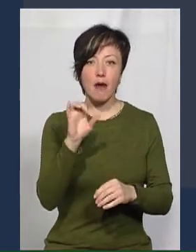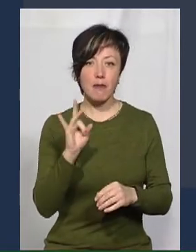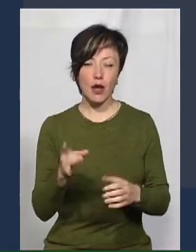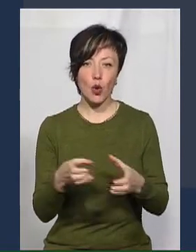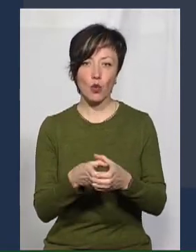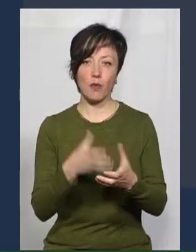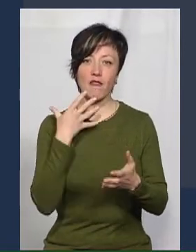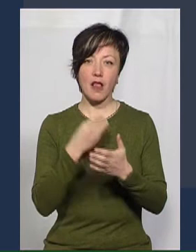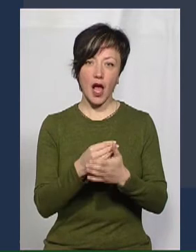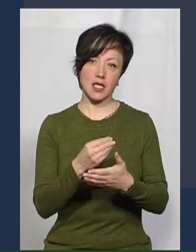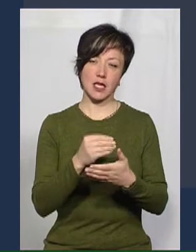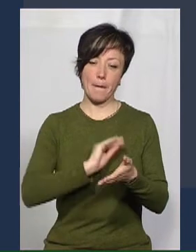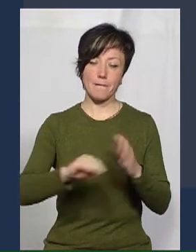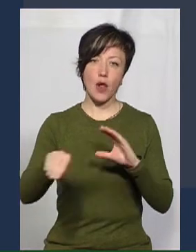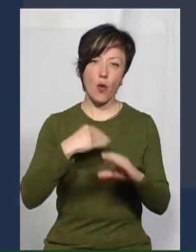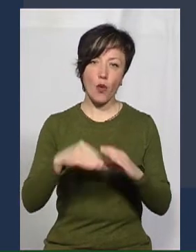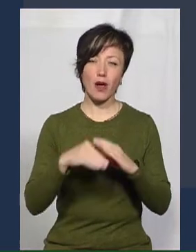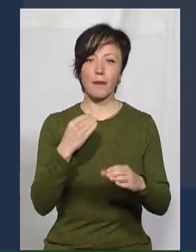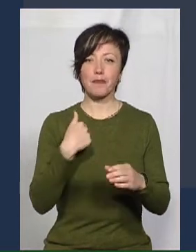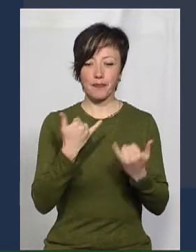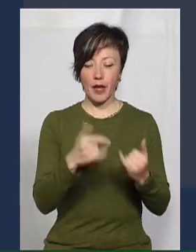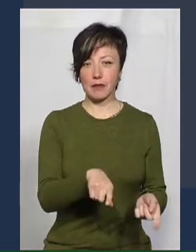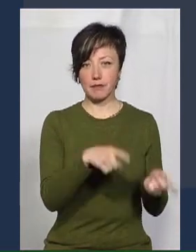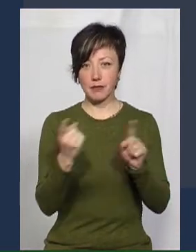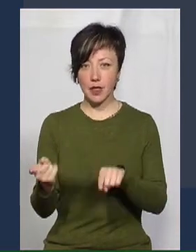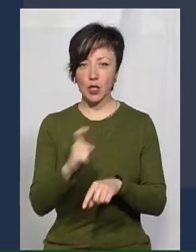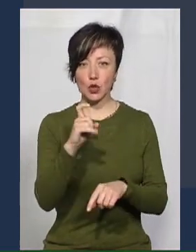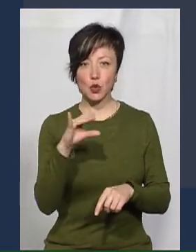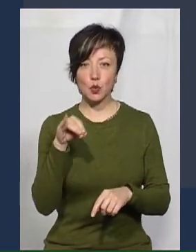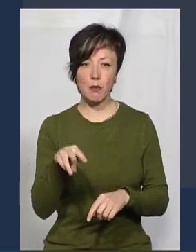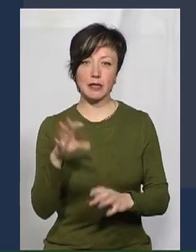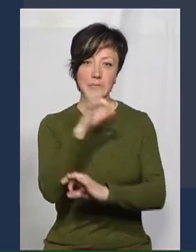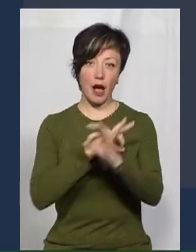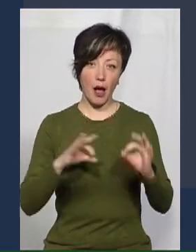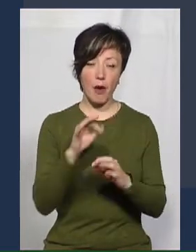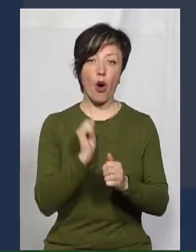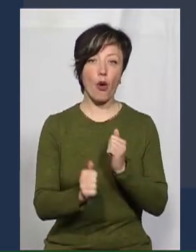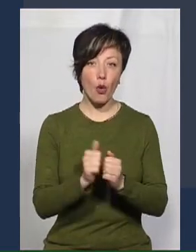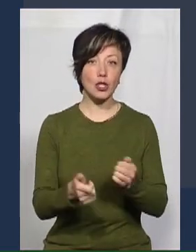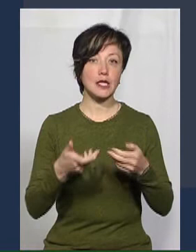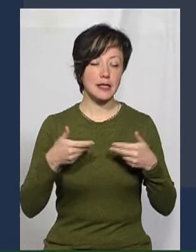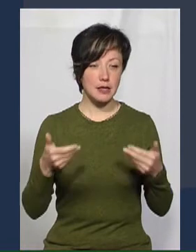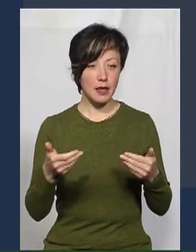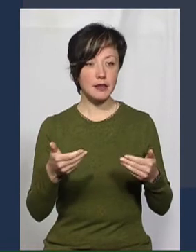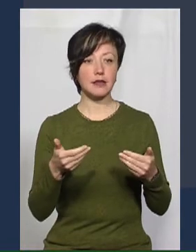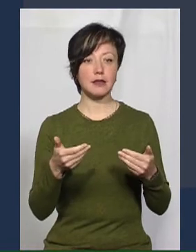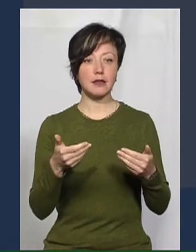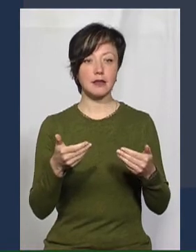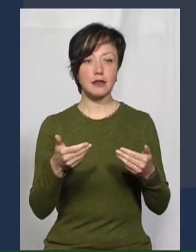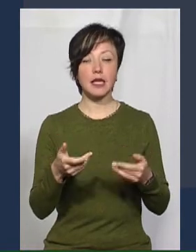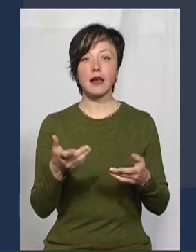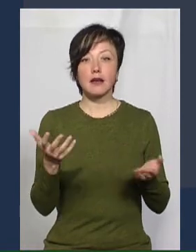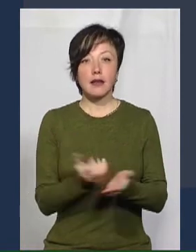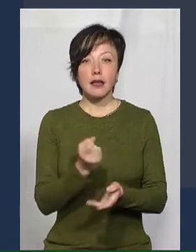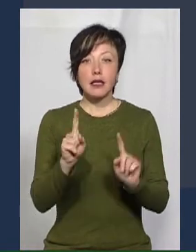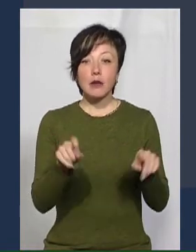чати. Сьогодні вже переключаємося на платформи Zoom, Skype. Тобто кожен з нас виходить з тих